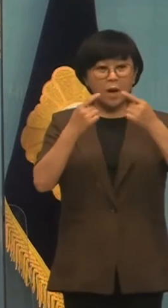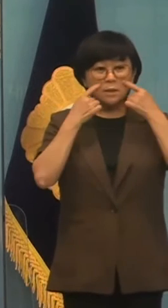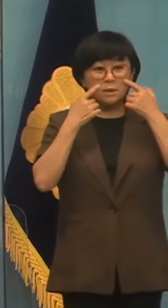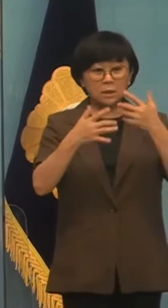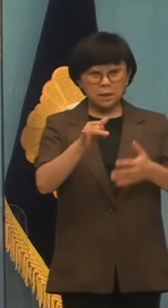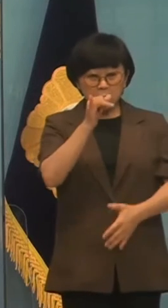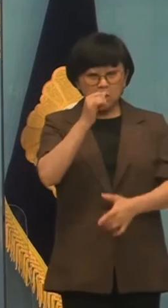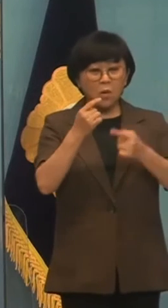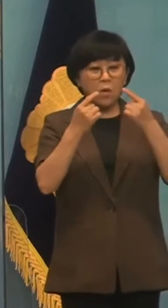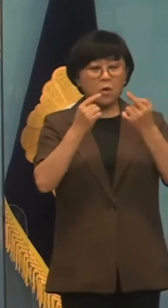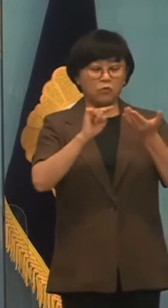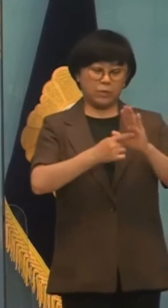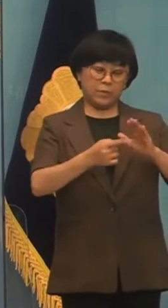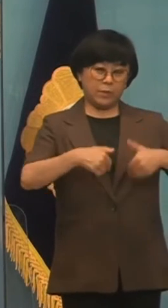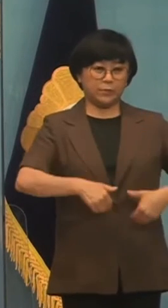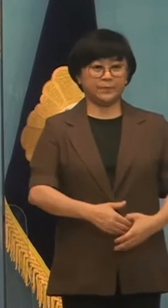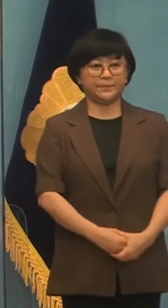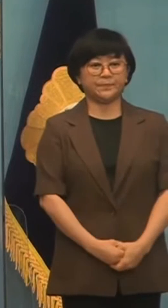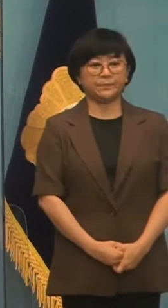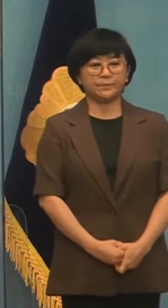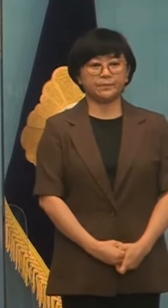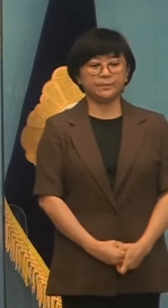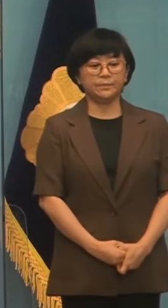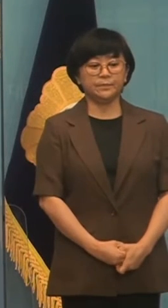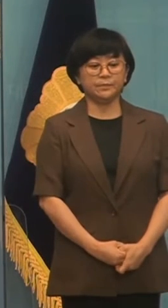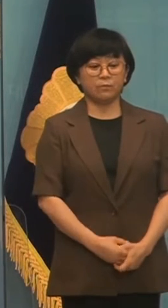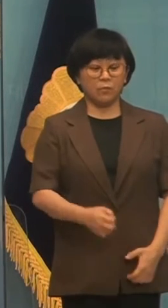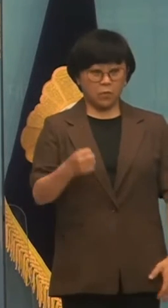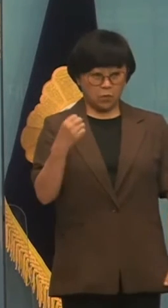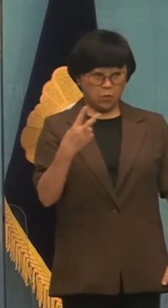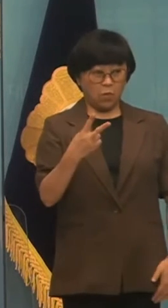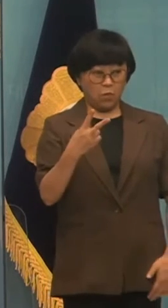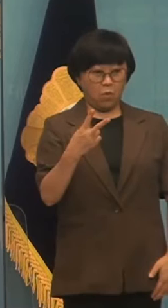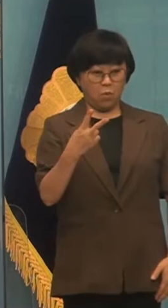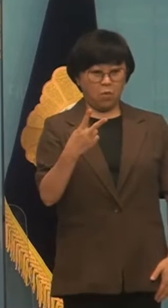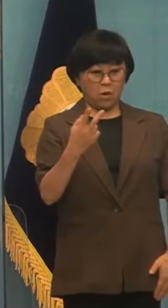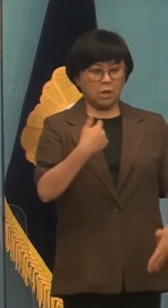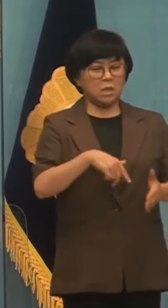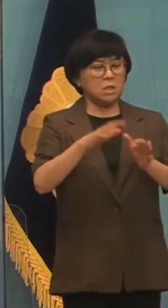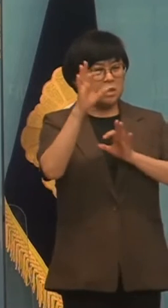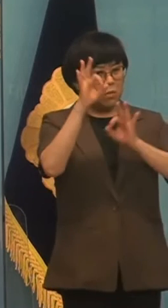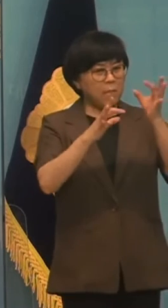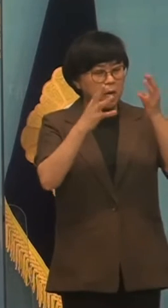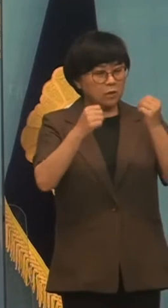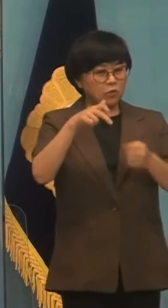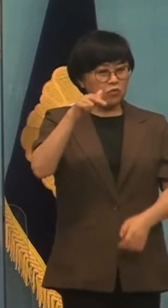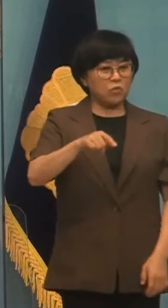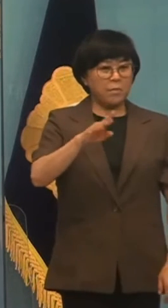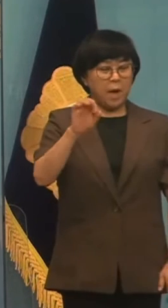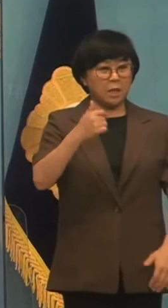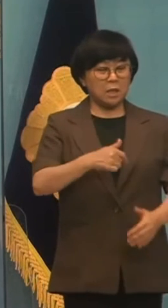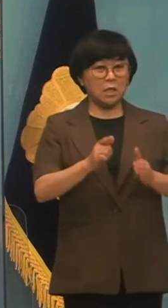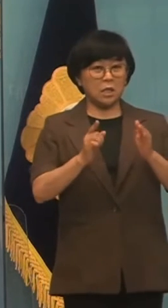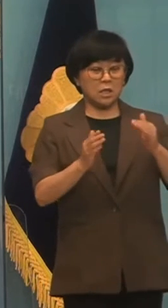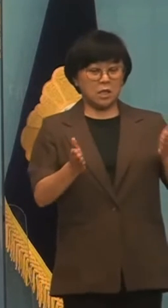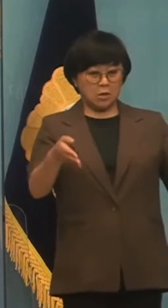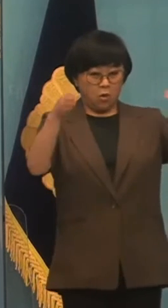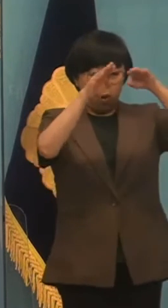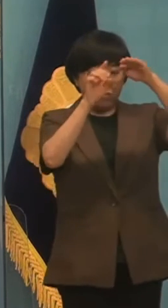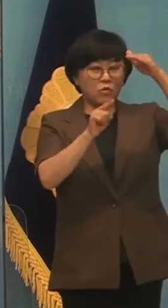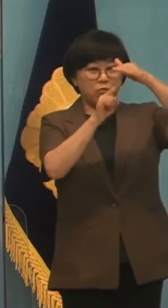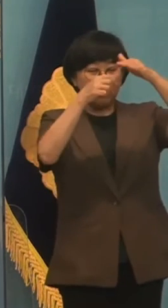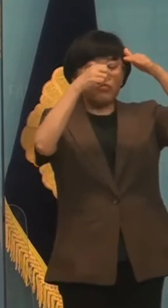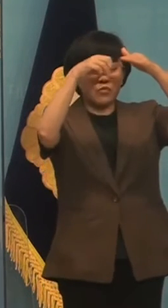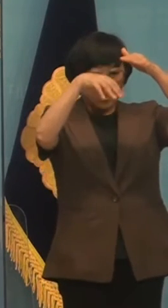명확히 분명되어야 합니다. 또 오작동이 많다는 이유로 쿠팡이 스프링쿨러를 꺼놓았다는